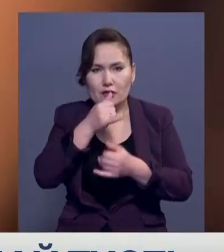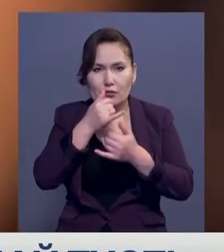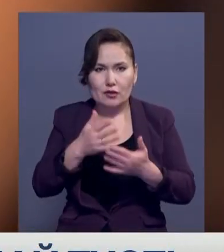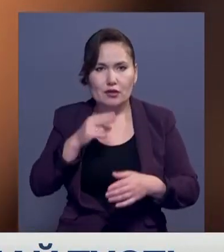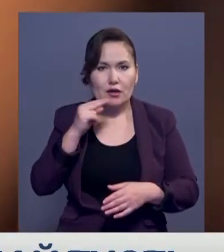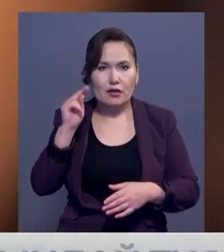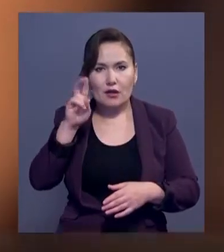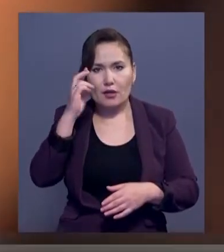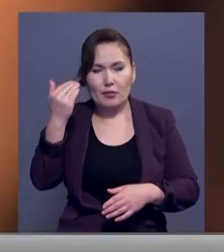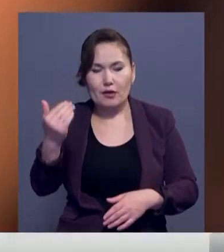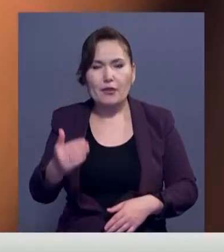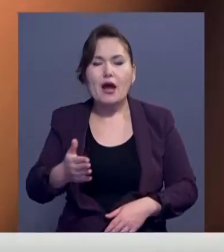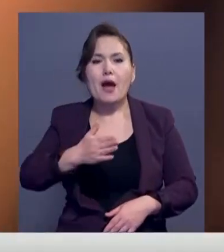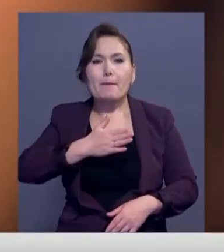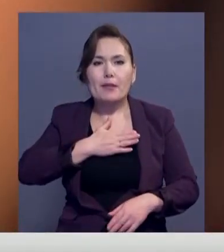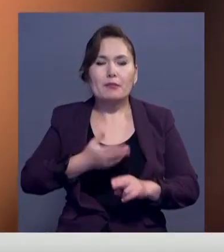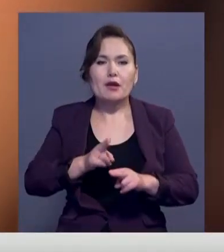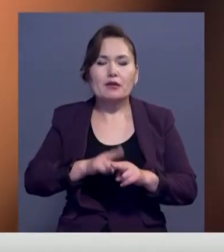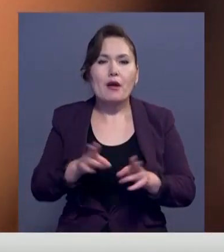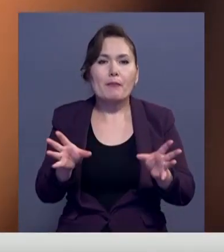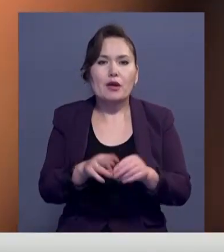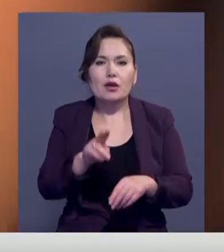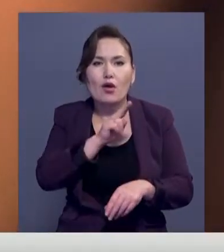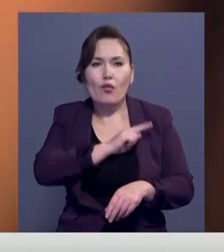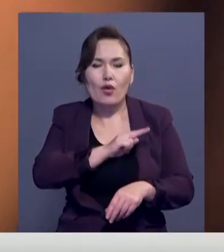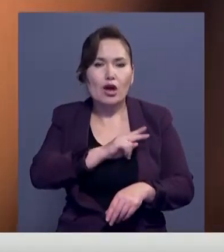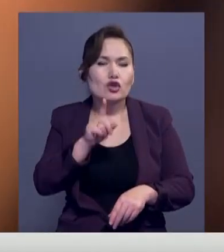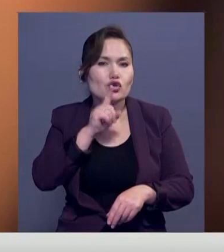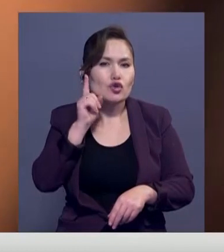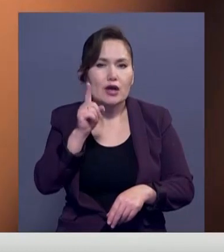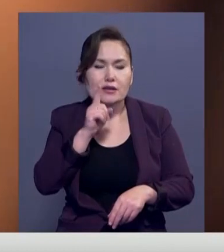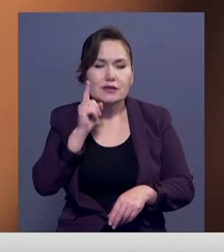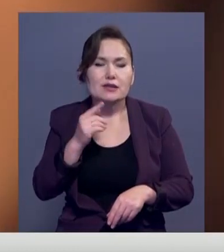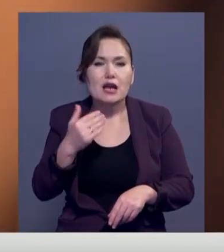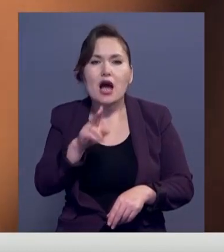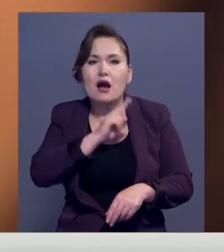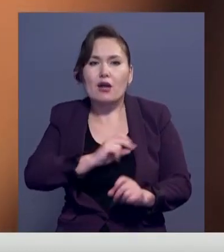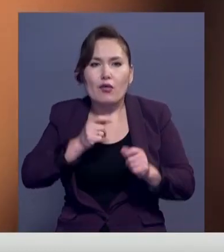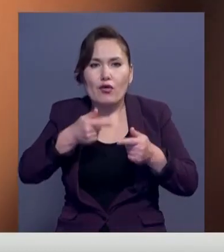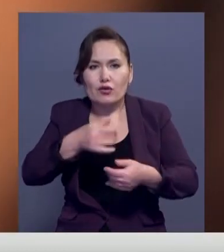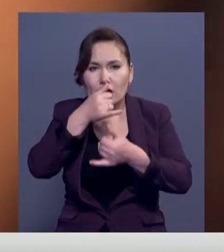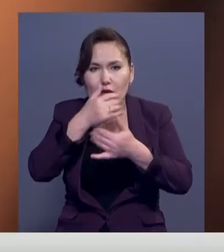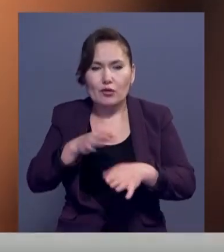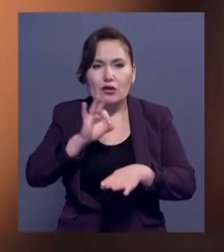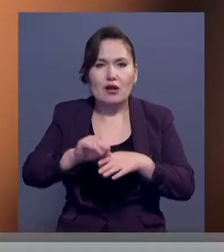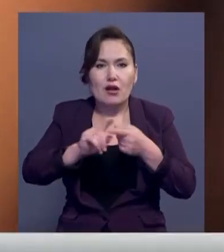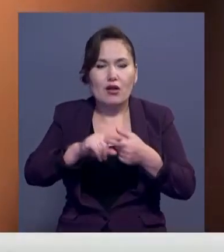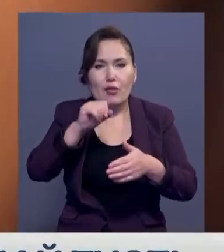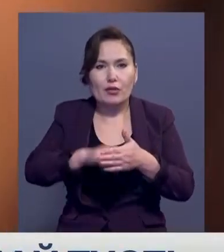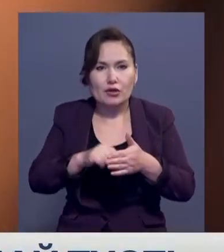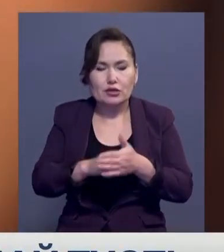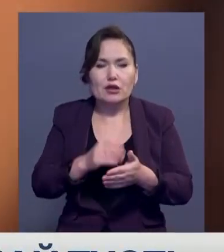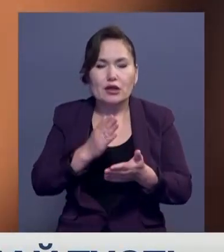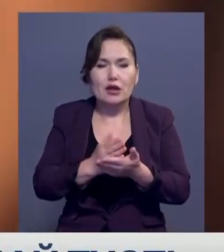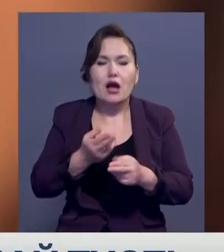Менмен бірге оқығандардың кейбіреуі пандемияның кесірінен әлде алдынала қамдамағандықтан ауыр жағдайда қалды.